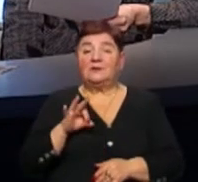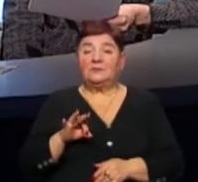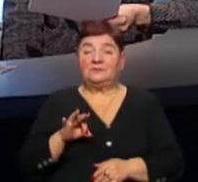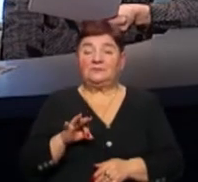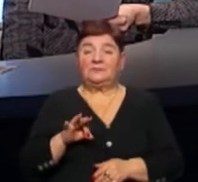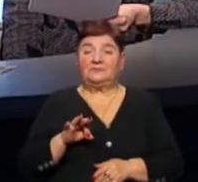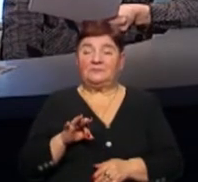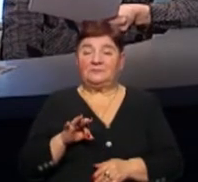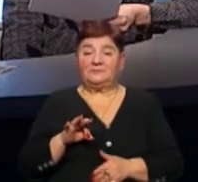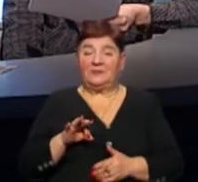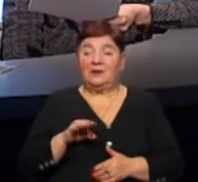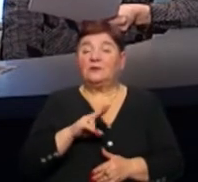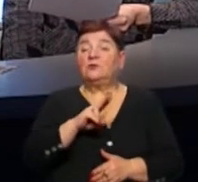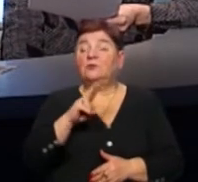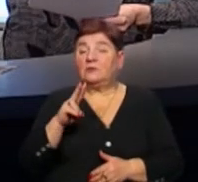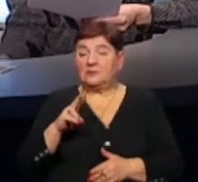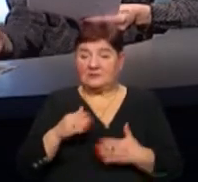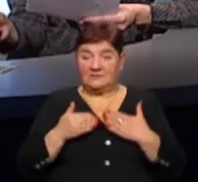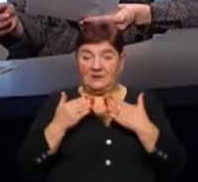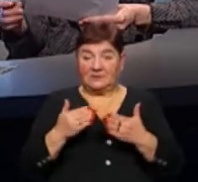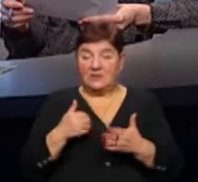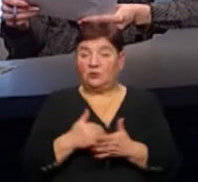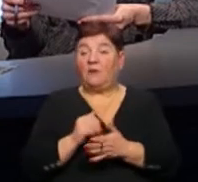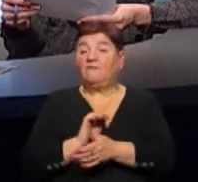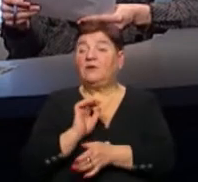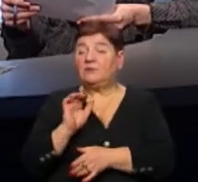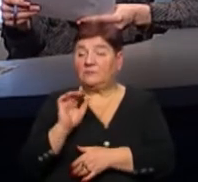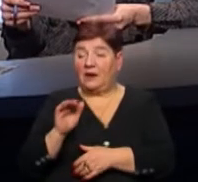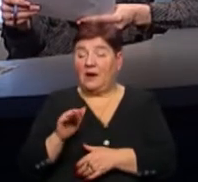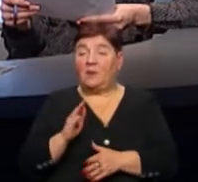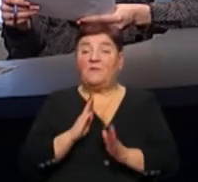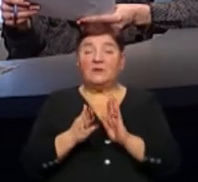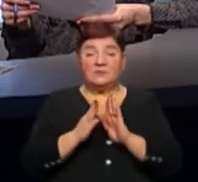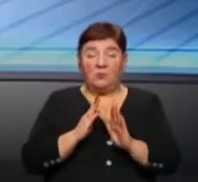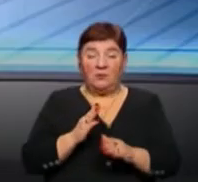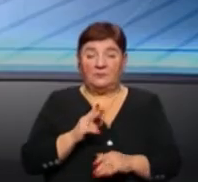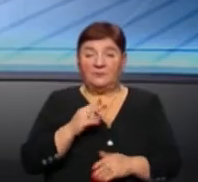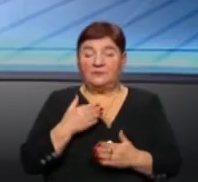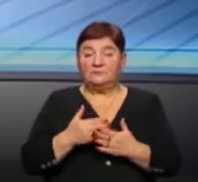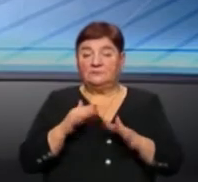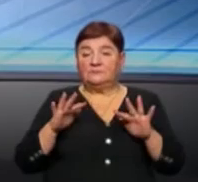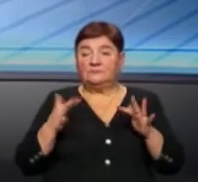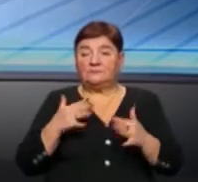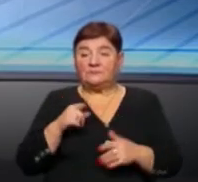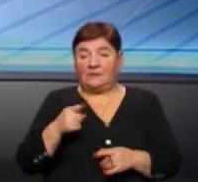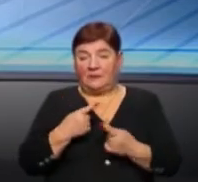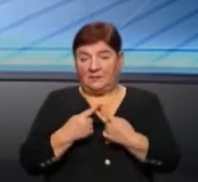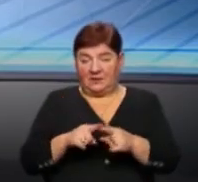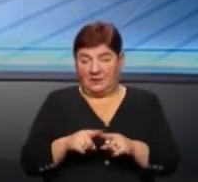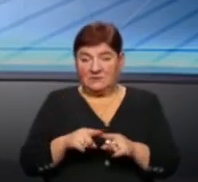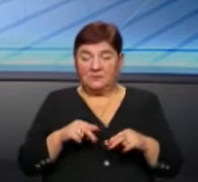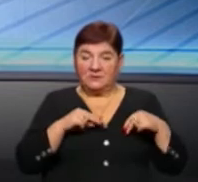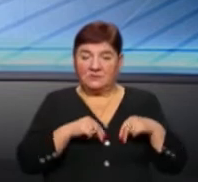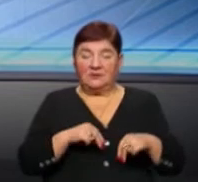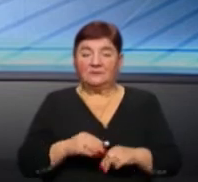ну, до кого звертатись? До виробника Інстаграма чи Фейсбука? Ну, на даний момент, якби, цей механізм не дуже